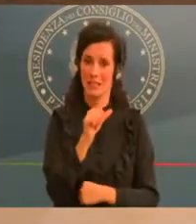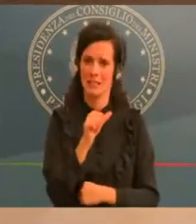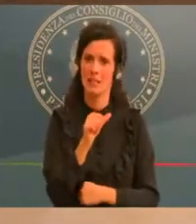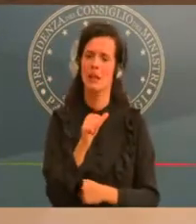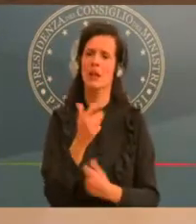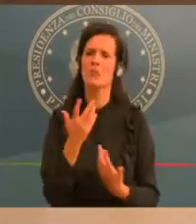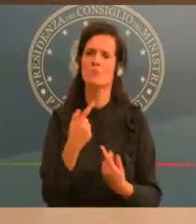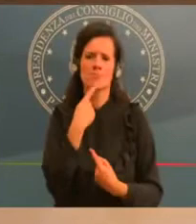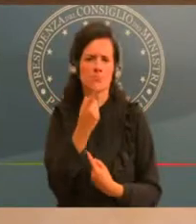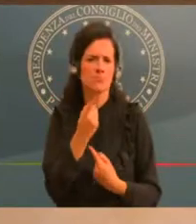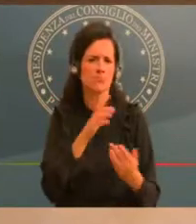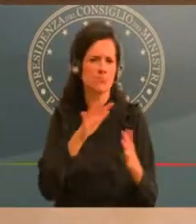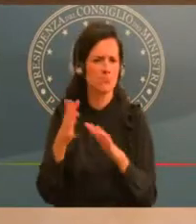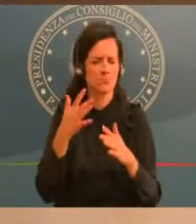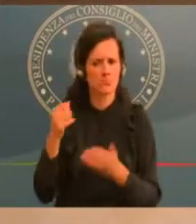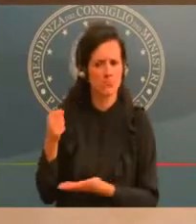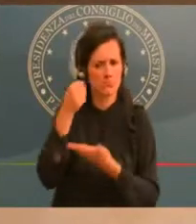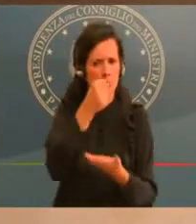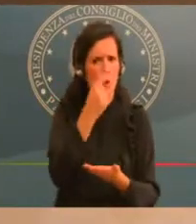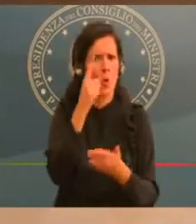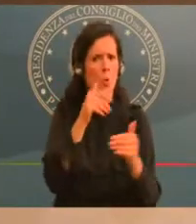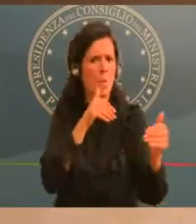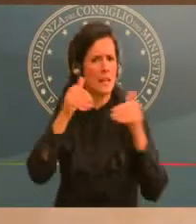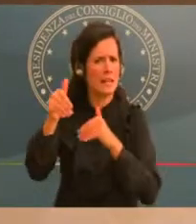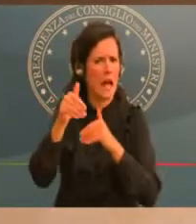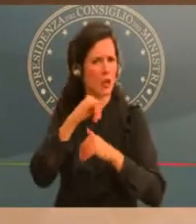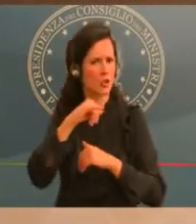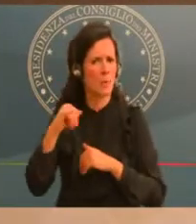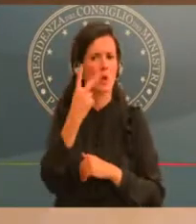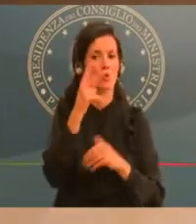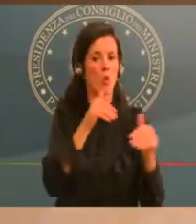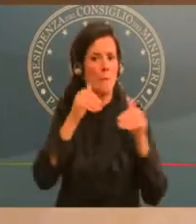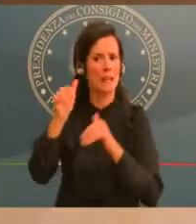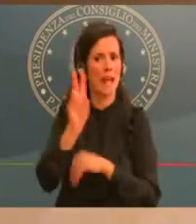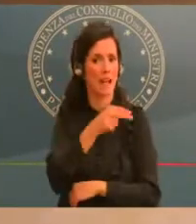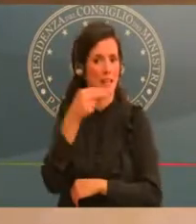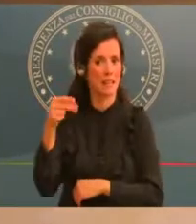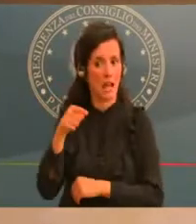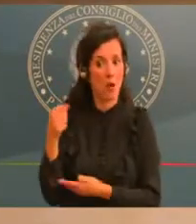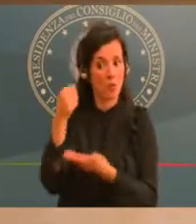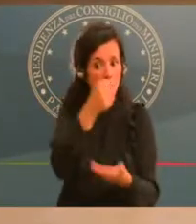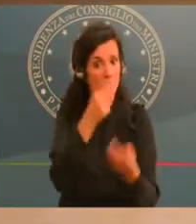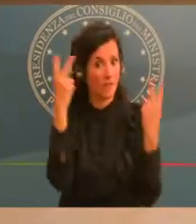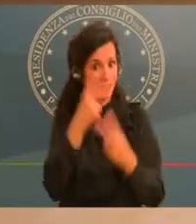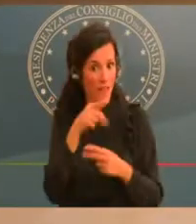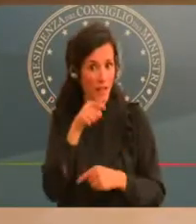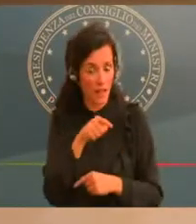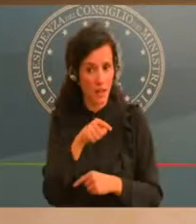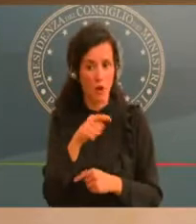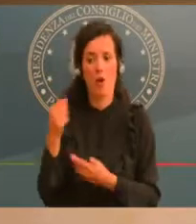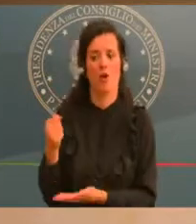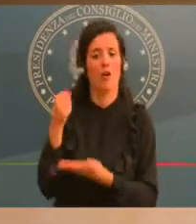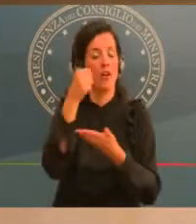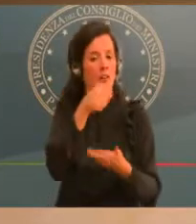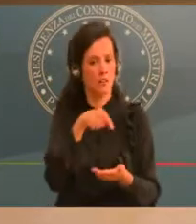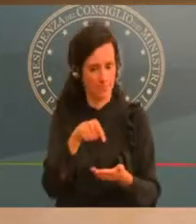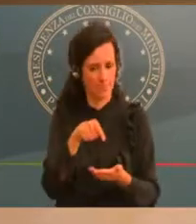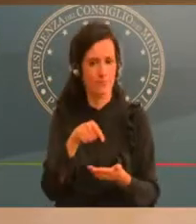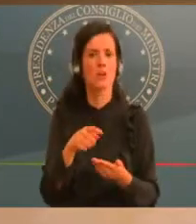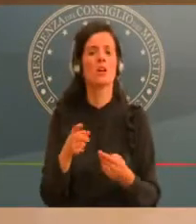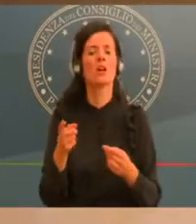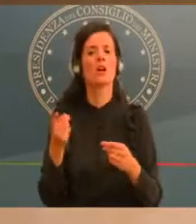se verranno previsti nuovi congedi parentali, come chiedevano ieri le Regioni, e se avete fatto una stima di